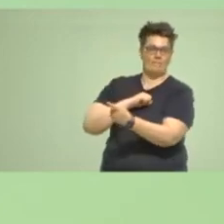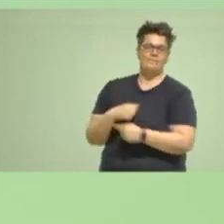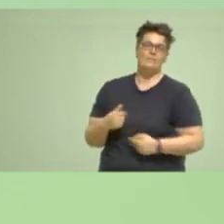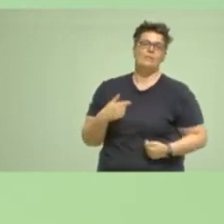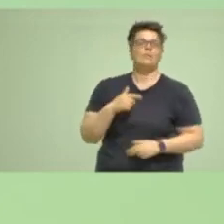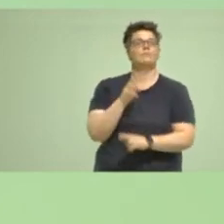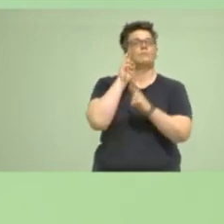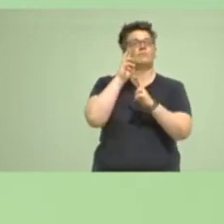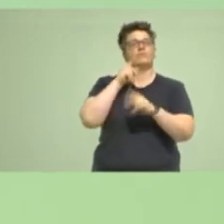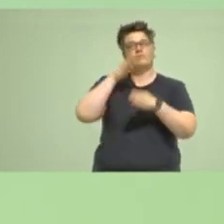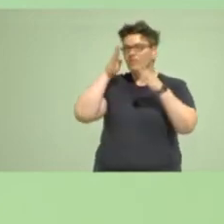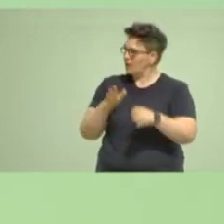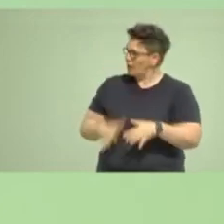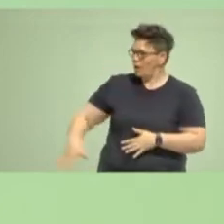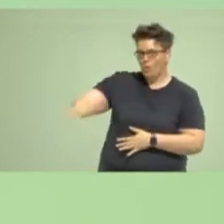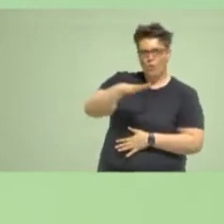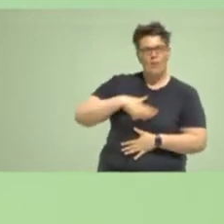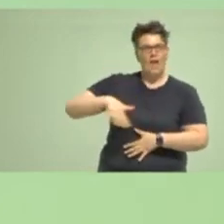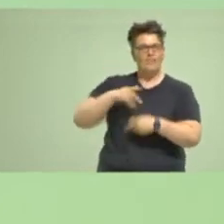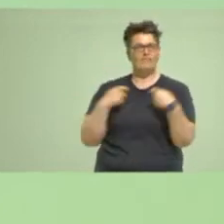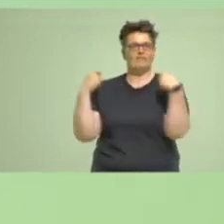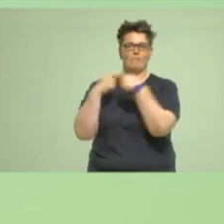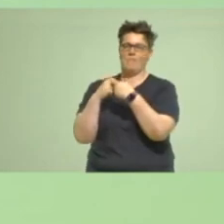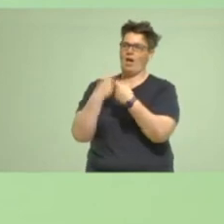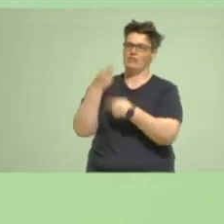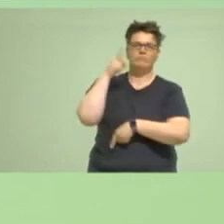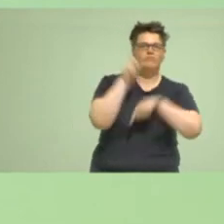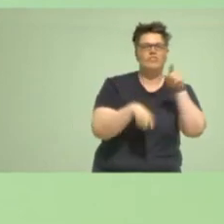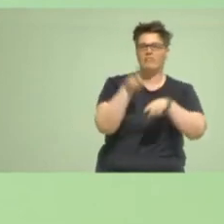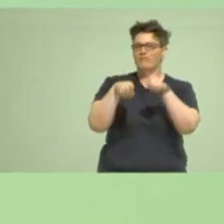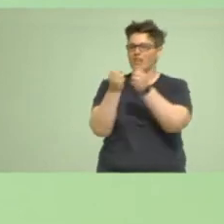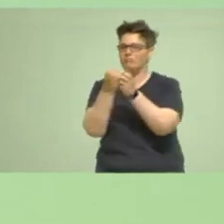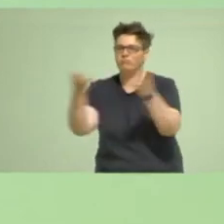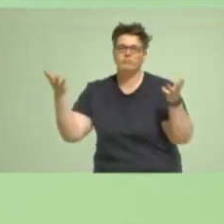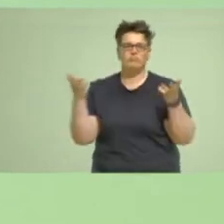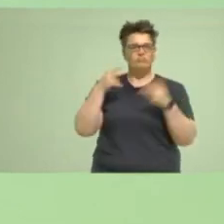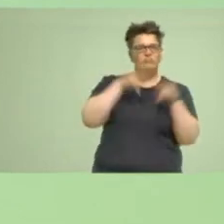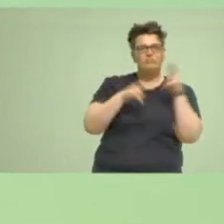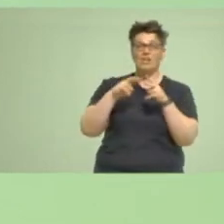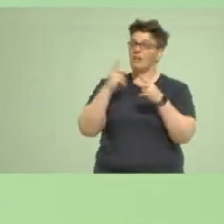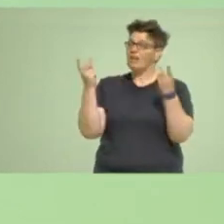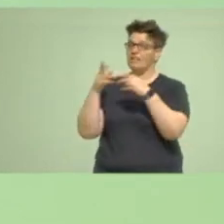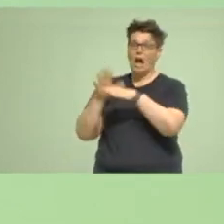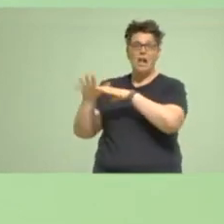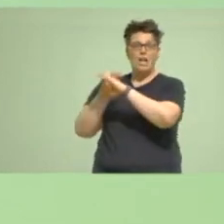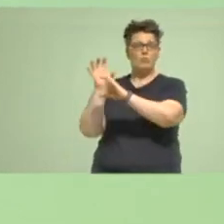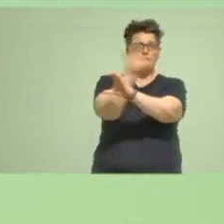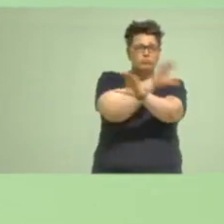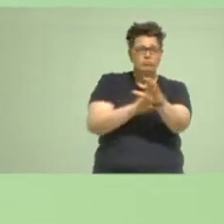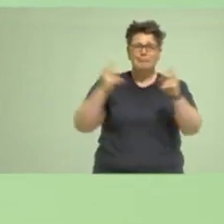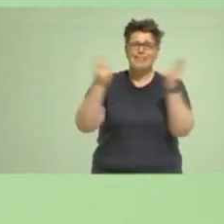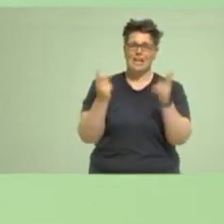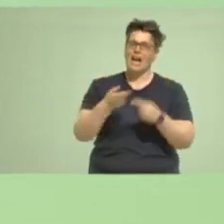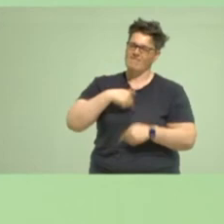diesem Landesverband, in all ihrer Vielfalt, in all ihrer Unterschiedlichkeit, egal in welcher Region, dass wir das